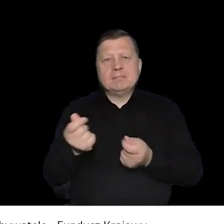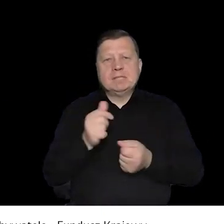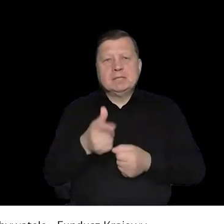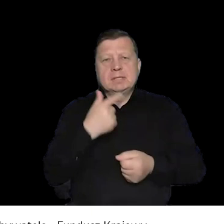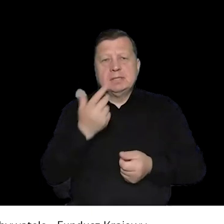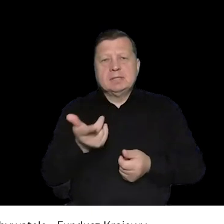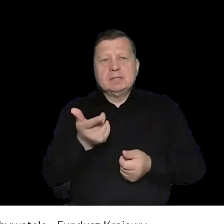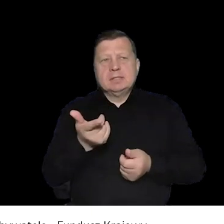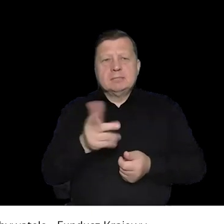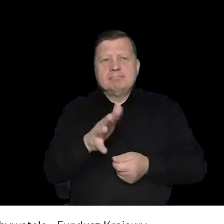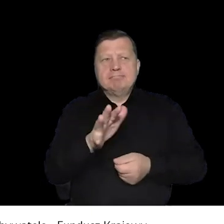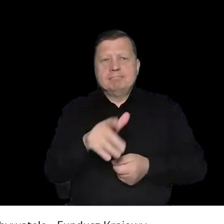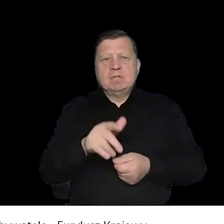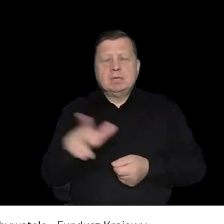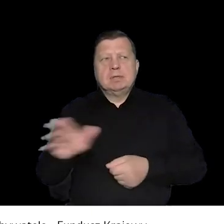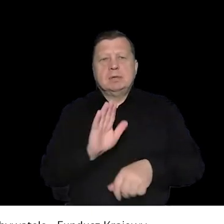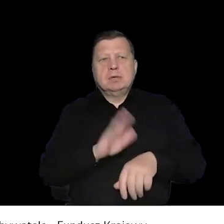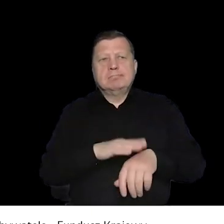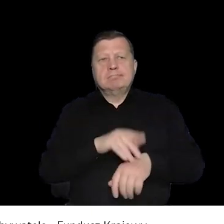co w ocenie na przykład policji